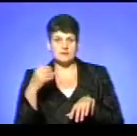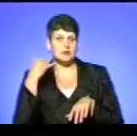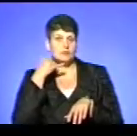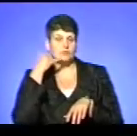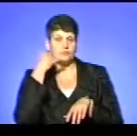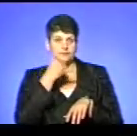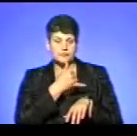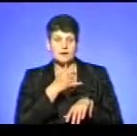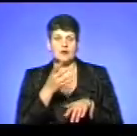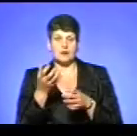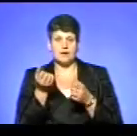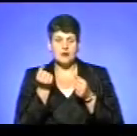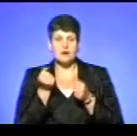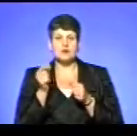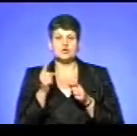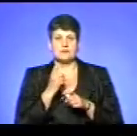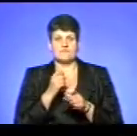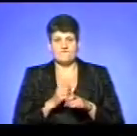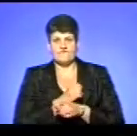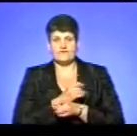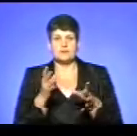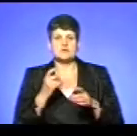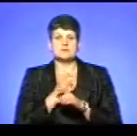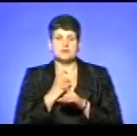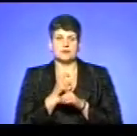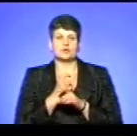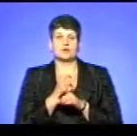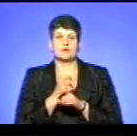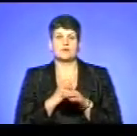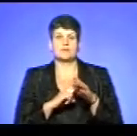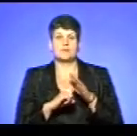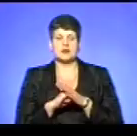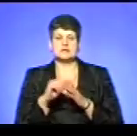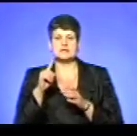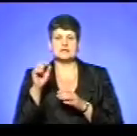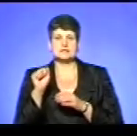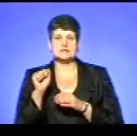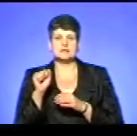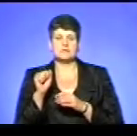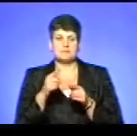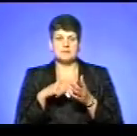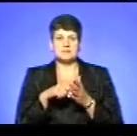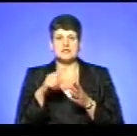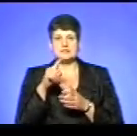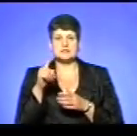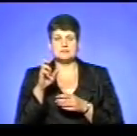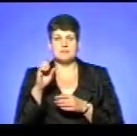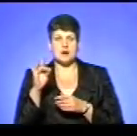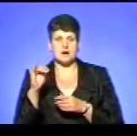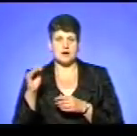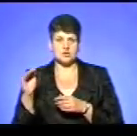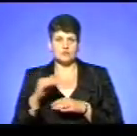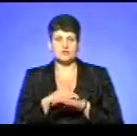повідомлення про вибух на спиртобазі Зоробинецького заводу в місті Збаражі по вулиці Заводській, 63.